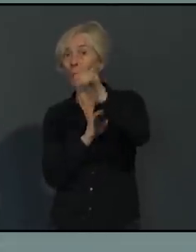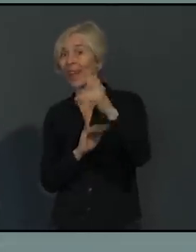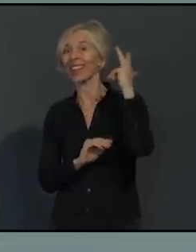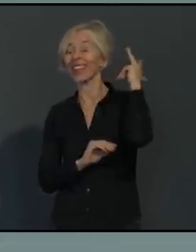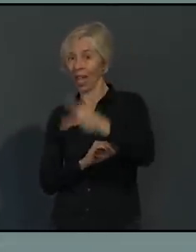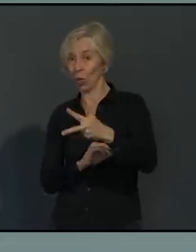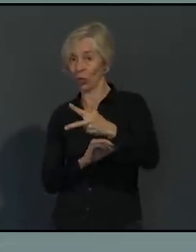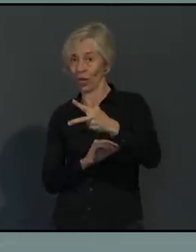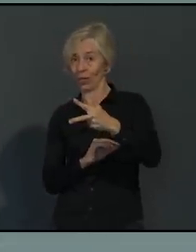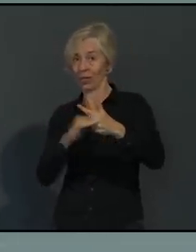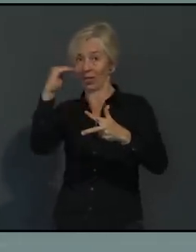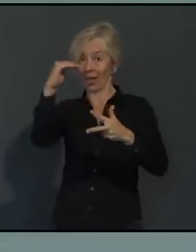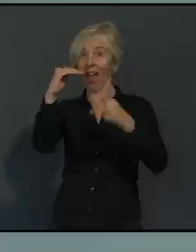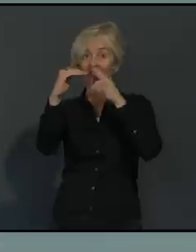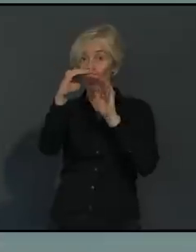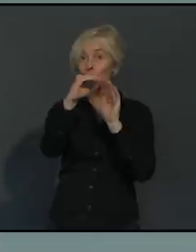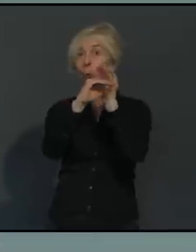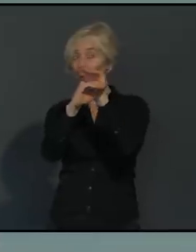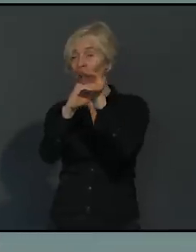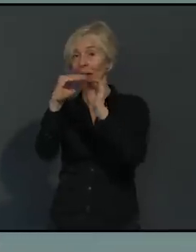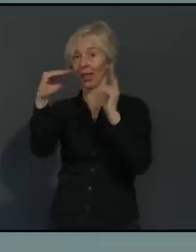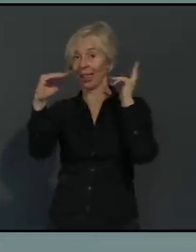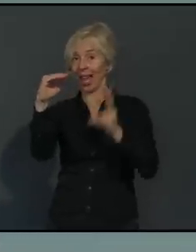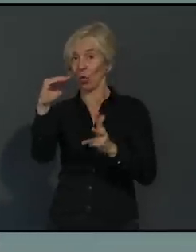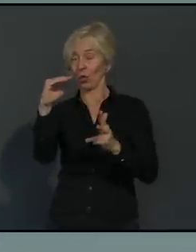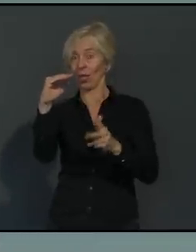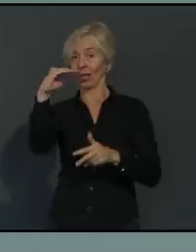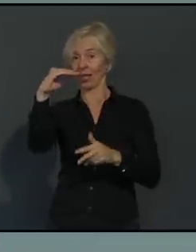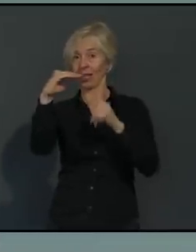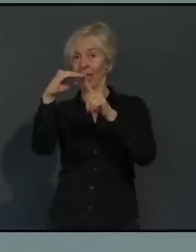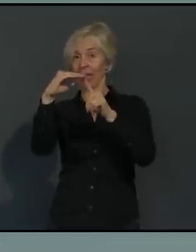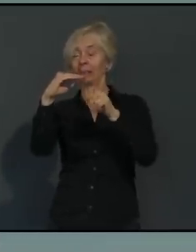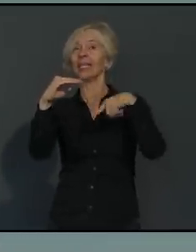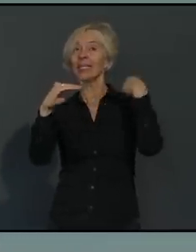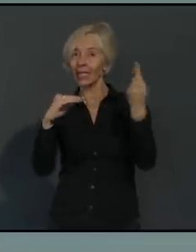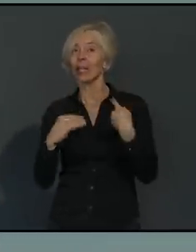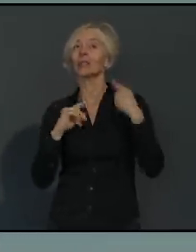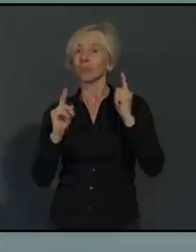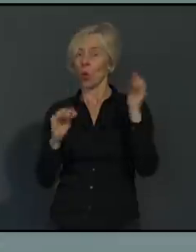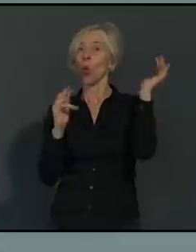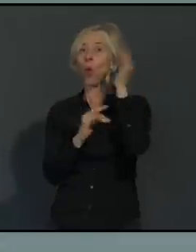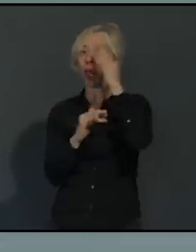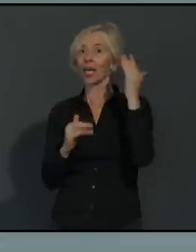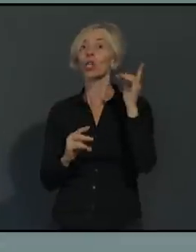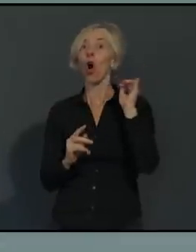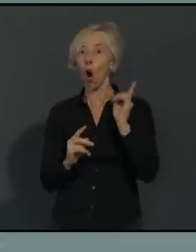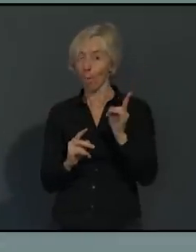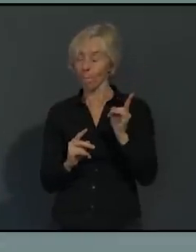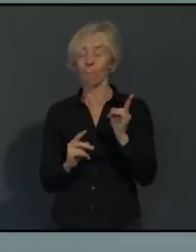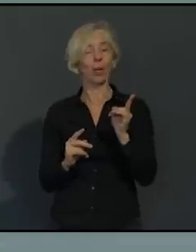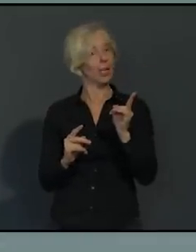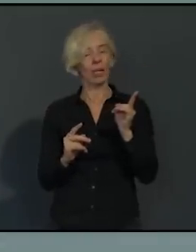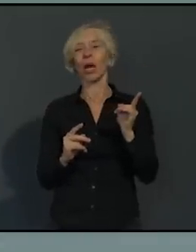an der Stelle sagen, werden wir auch darüber nachdenken, ob wir eine allgemeine Ausgangsbeschränkung ab 21 Uhr einführen.